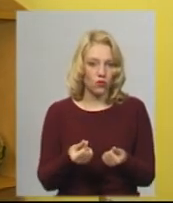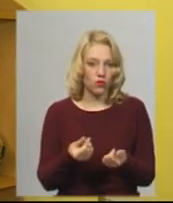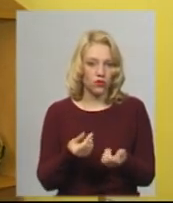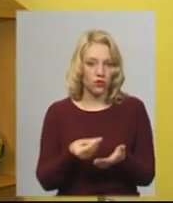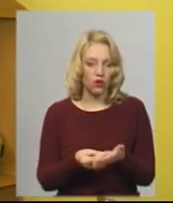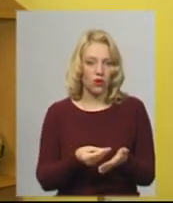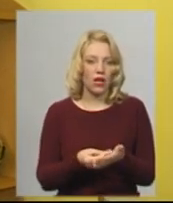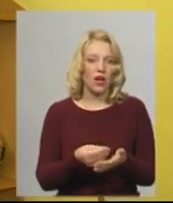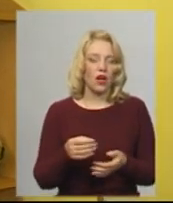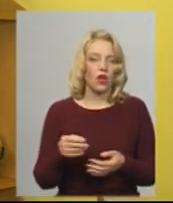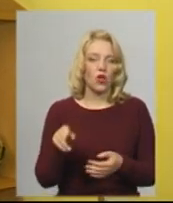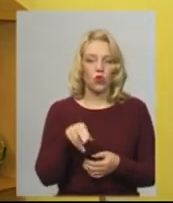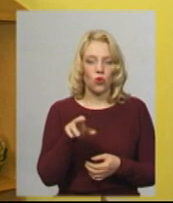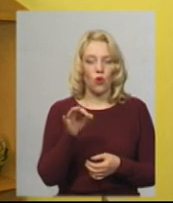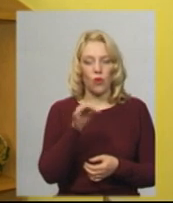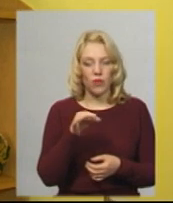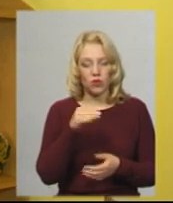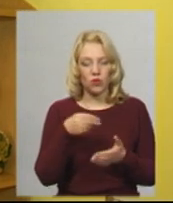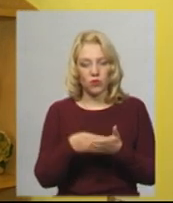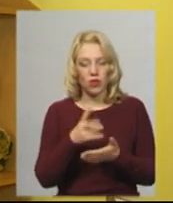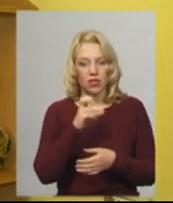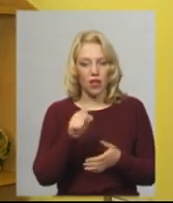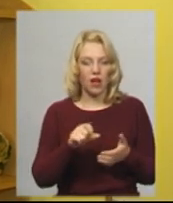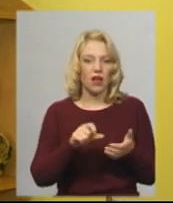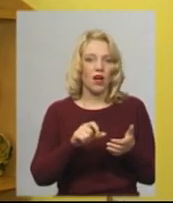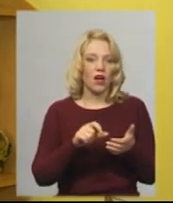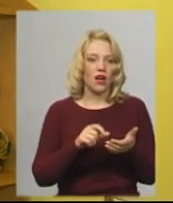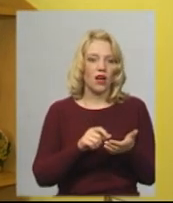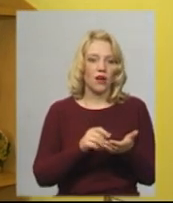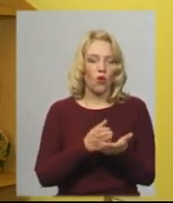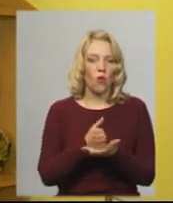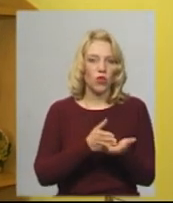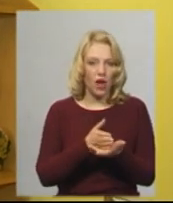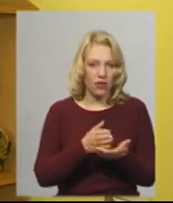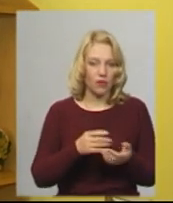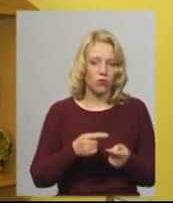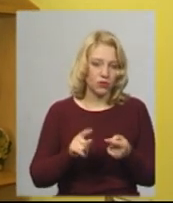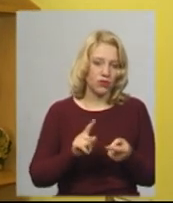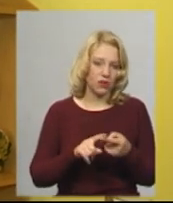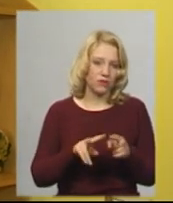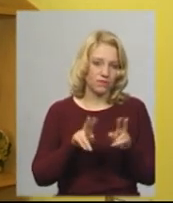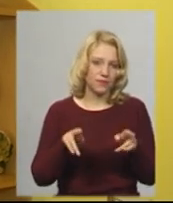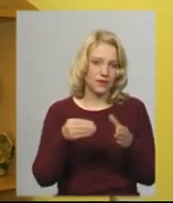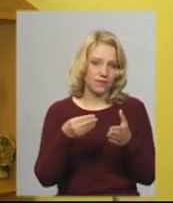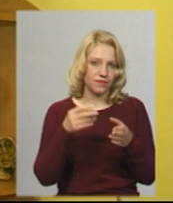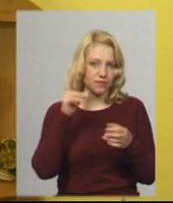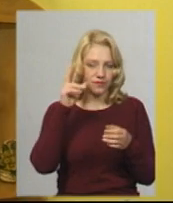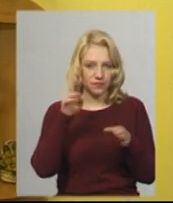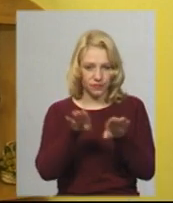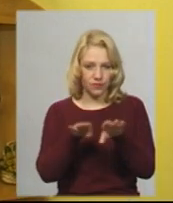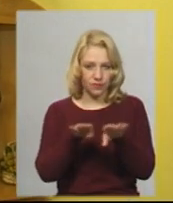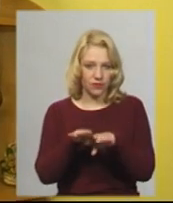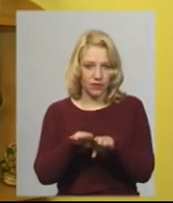обласного бюджету на комунальні послуги, ми виходимо приблизно на ті самі цифри, що в минулому році. Заклад був